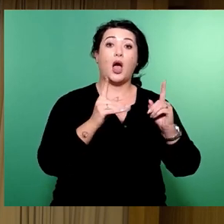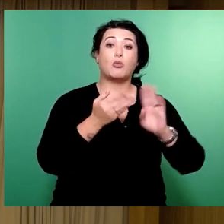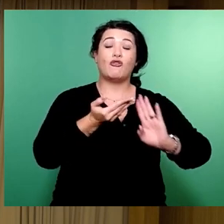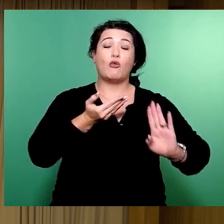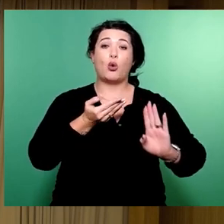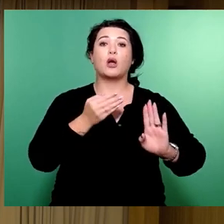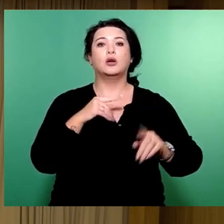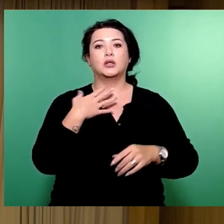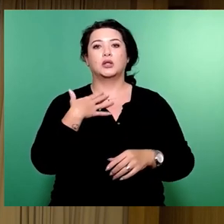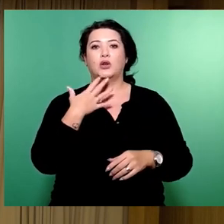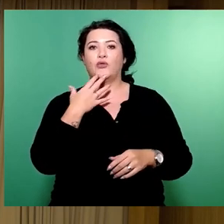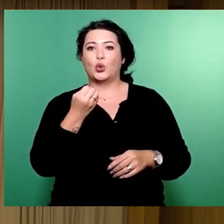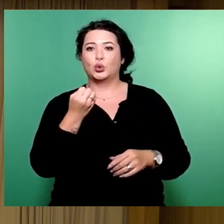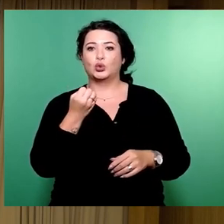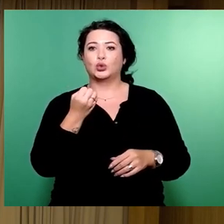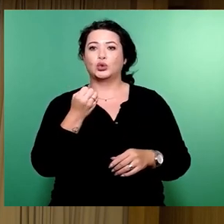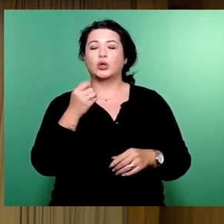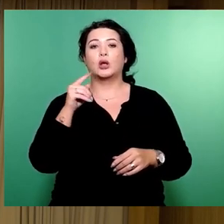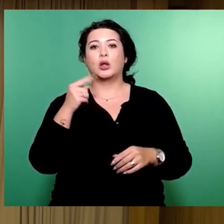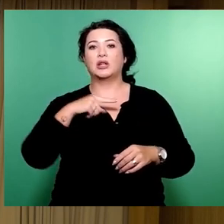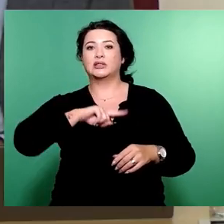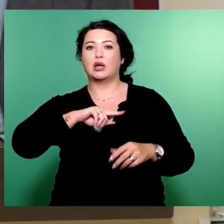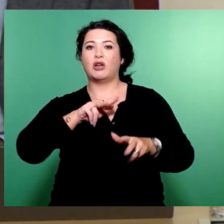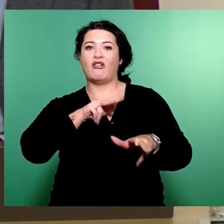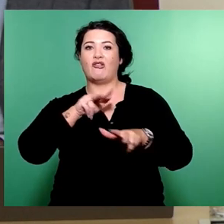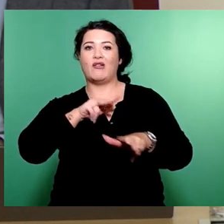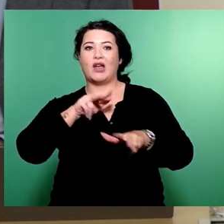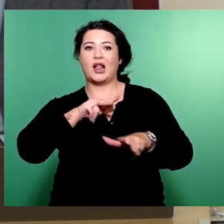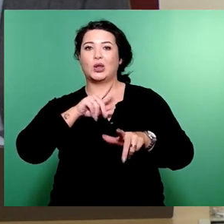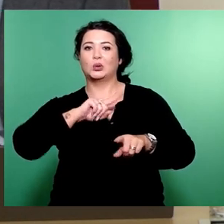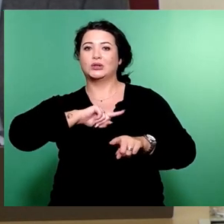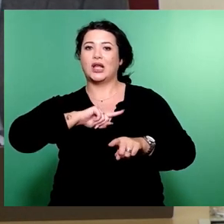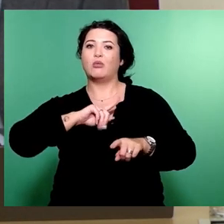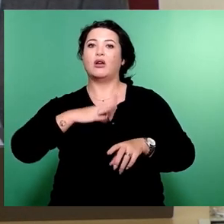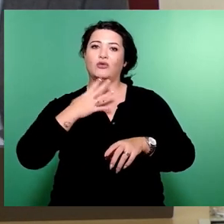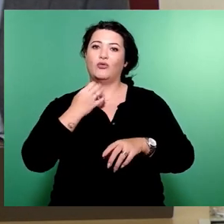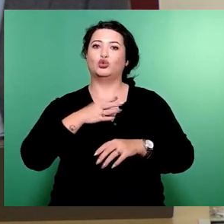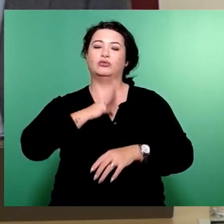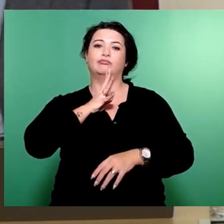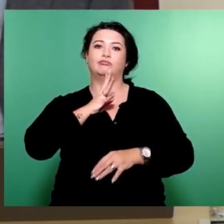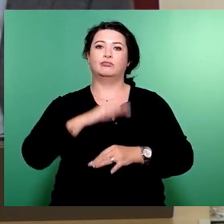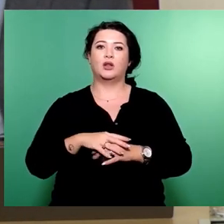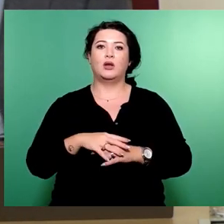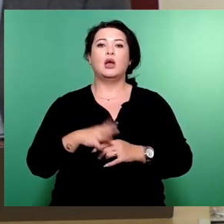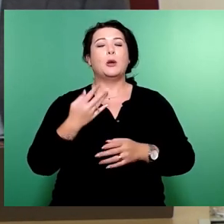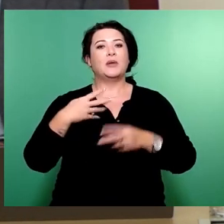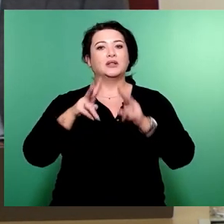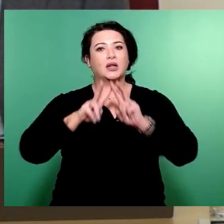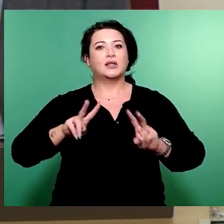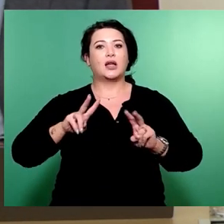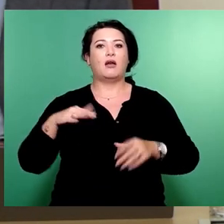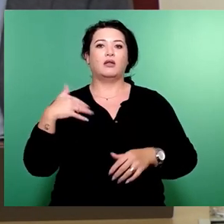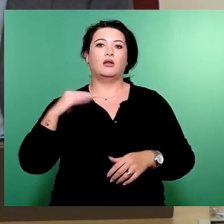gestatten Sie mir als Verwaltung einige Sätze vorneweg. Meine sehr geehrten Damen und Herren, sehr geehrte Stadträteinnen und